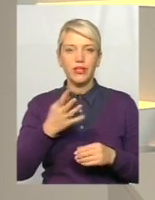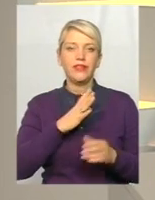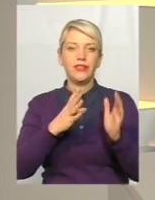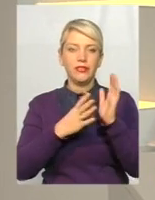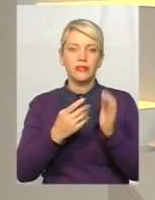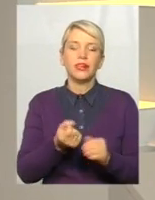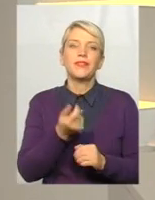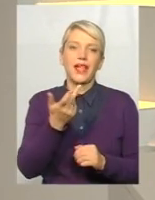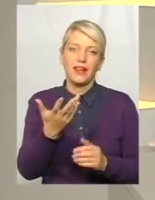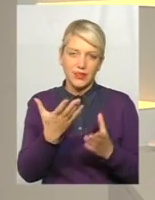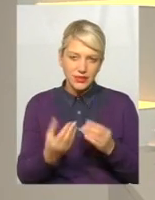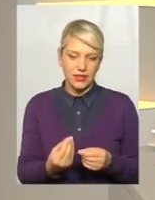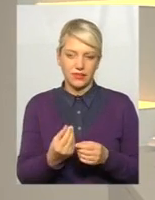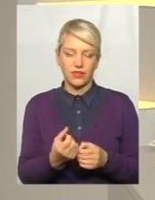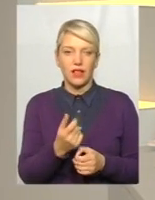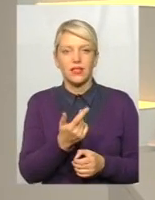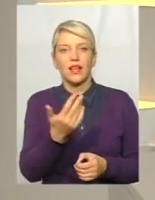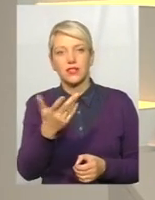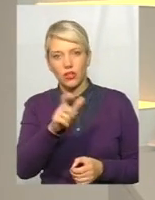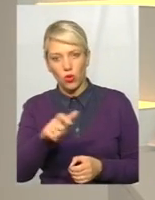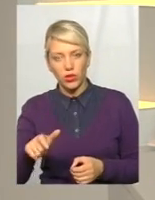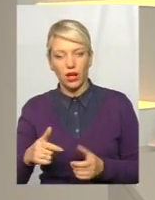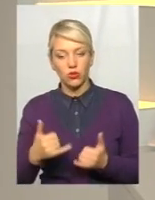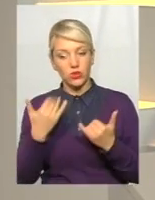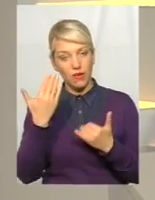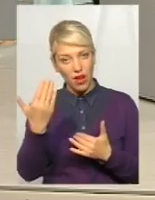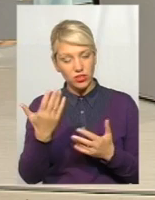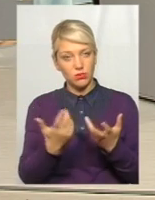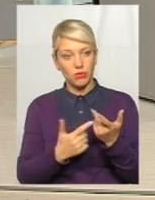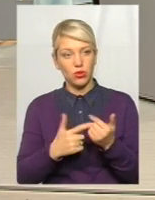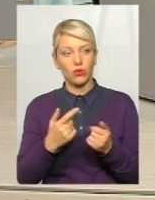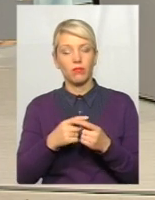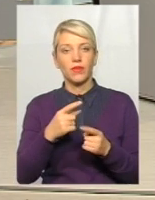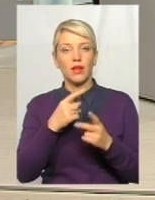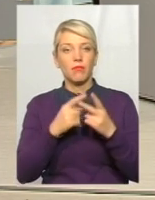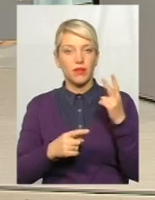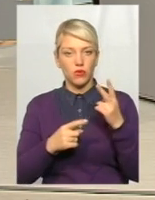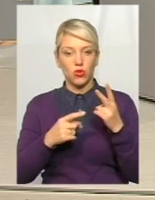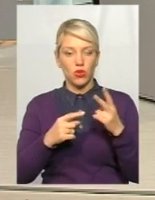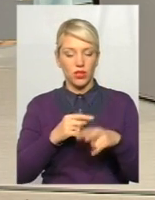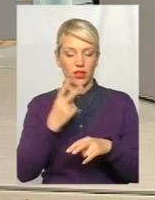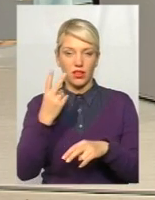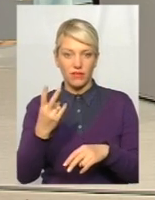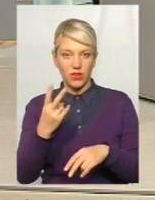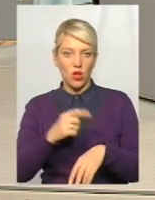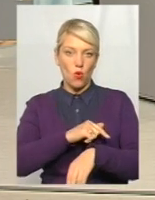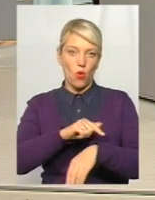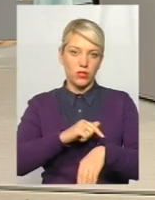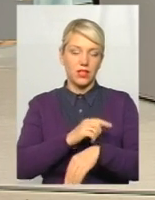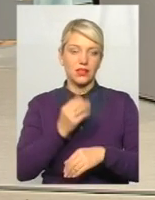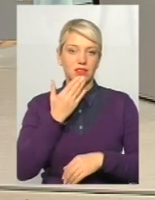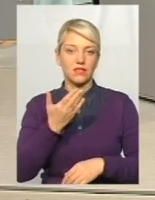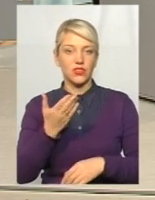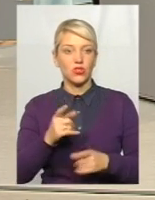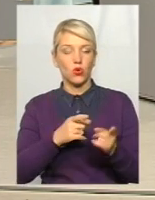то зараз, ну, от за вашими підрахунками, які сьогодні були озвучені, так, півтори-дві години звітність готова. А кадри?